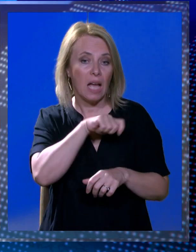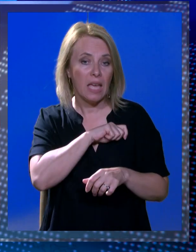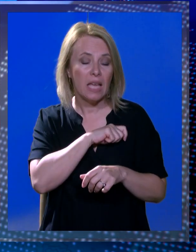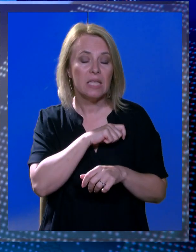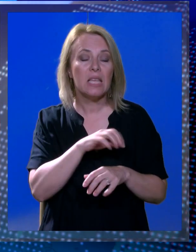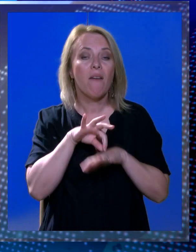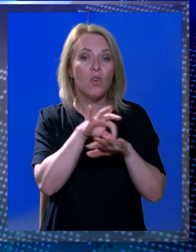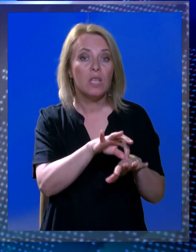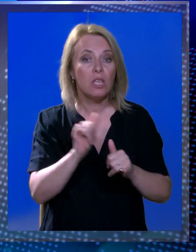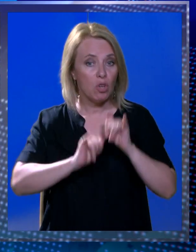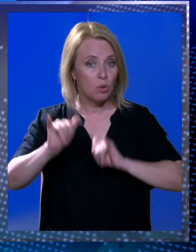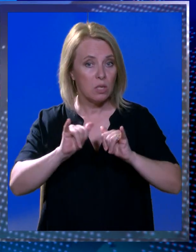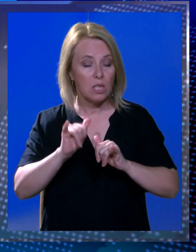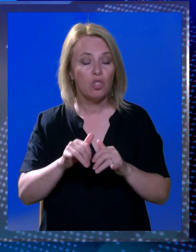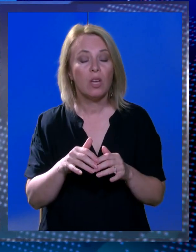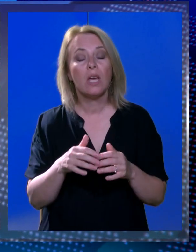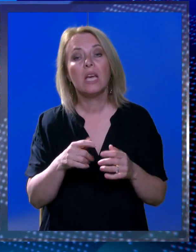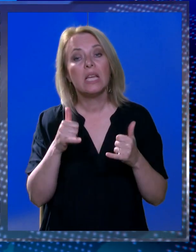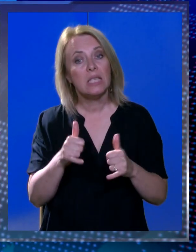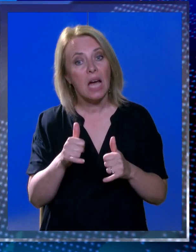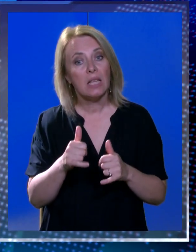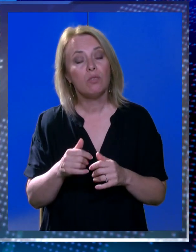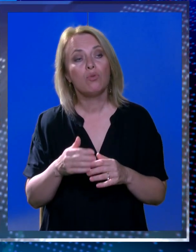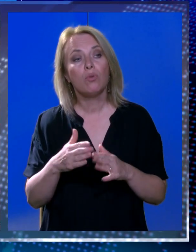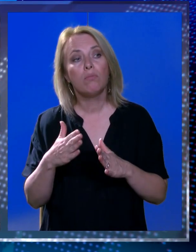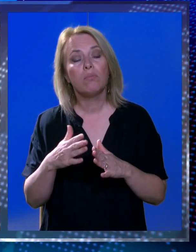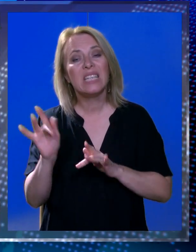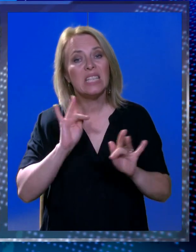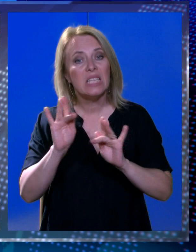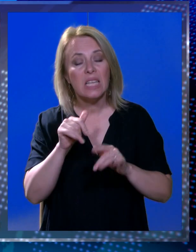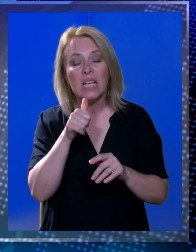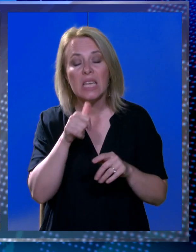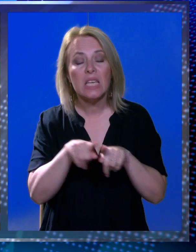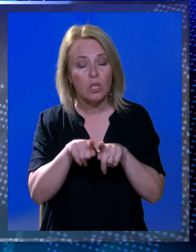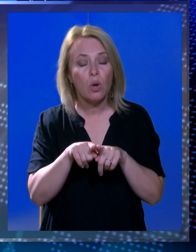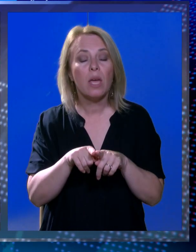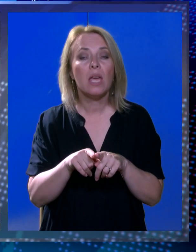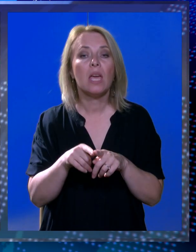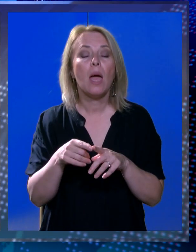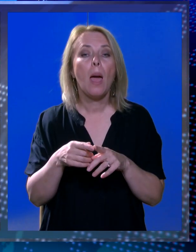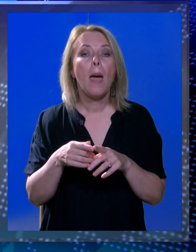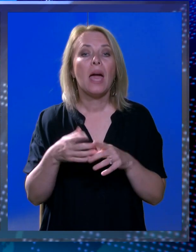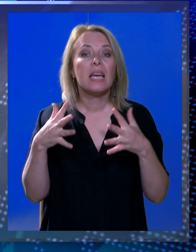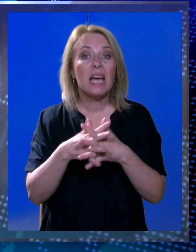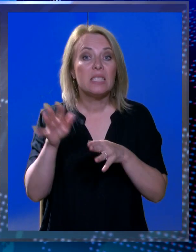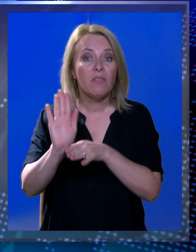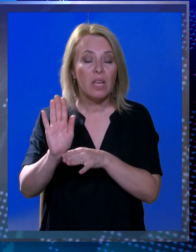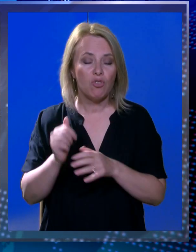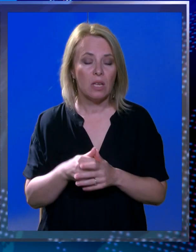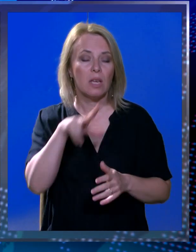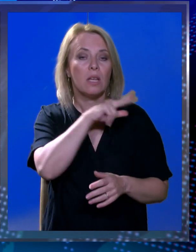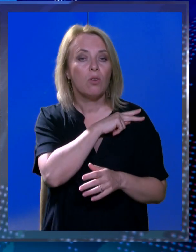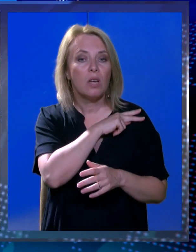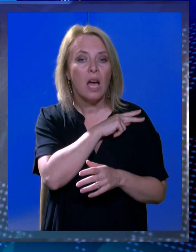pojedinih građana iz struke, gradonačenik Mato Franković našao se i na meti gradskih vječnika. Znači Mato Franković je osoba koja je